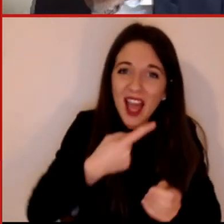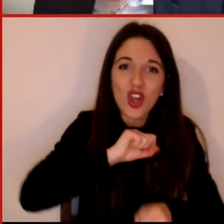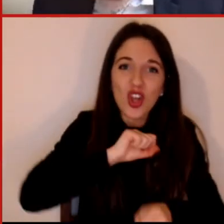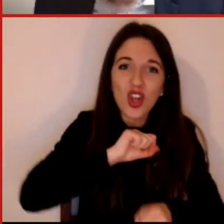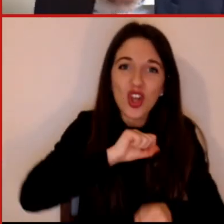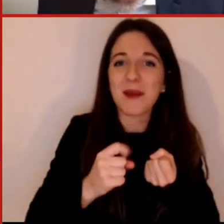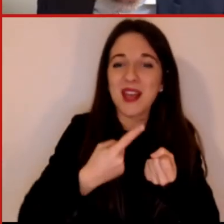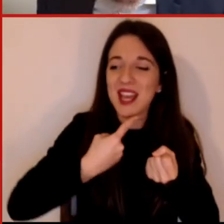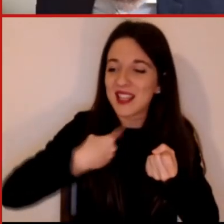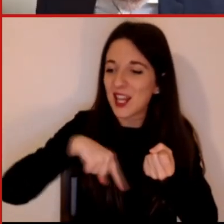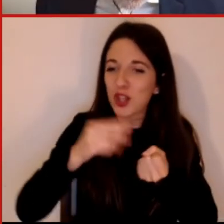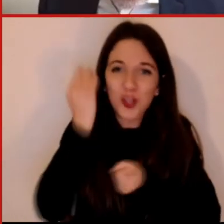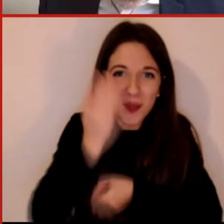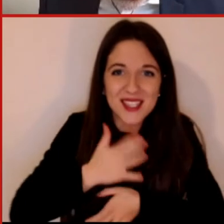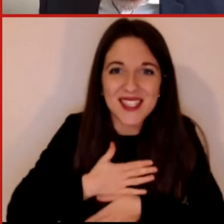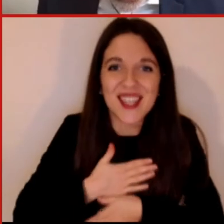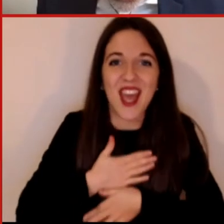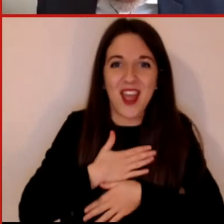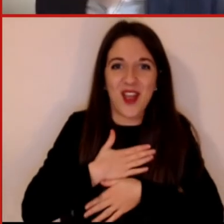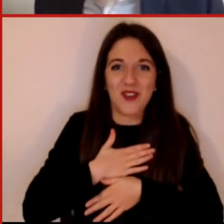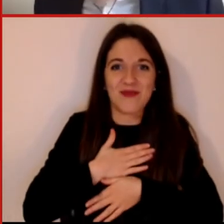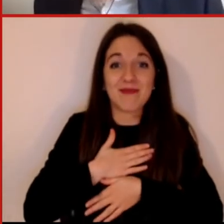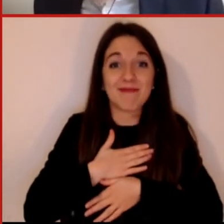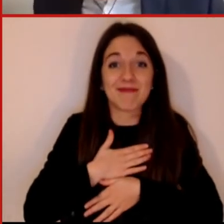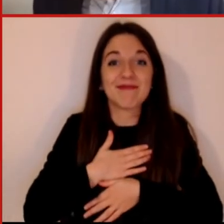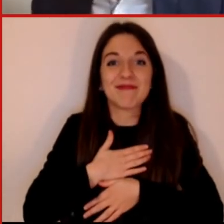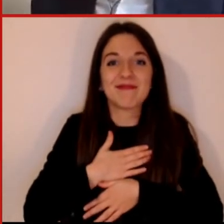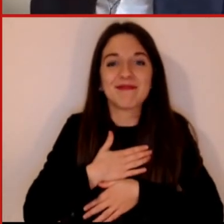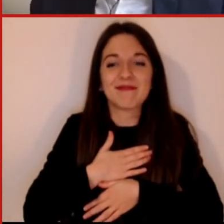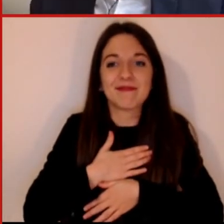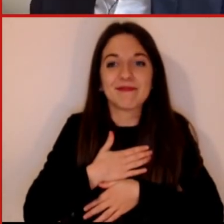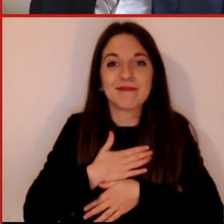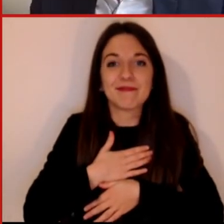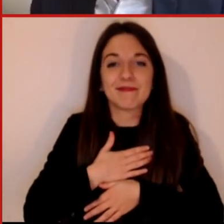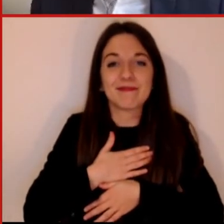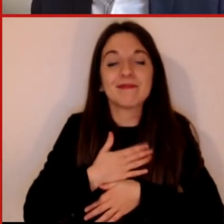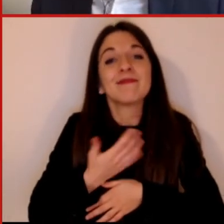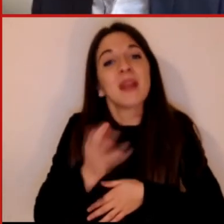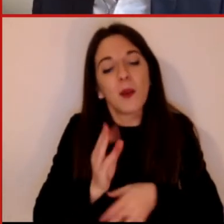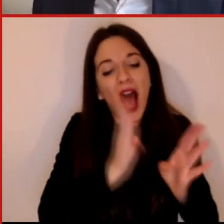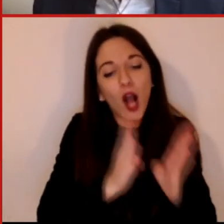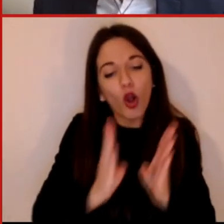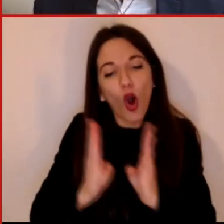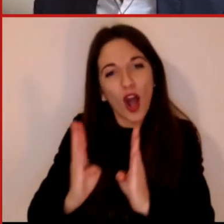pensiamo e soprattutto in qualche modo questi algoritmi